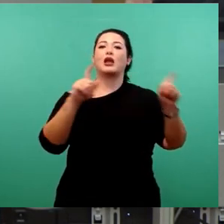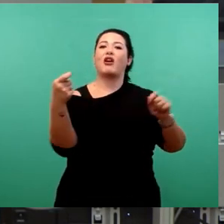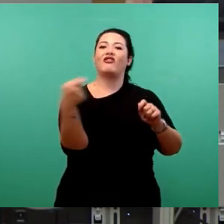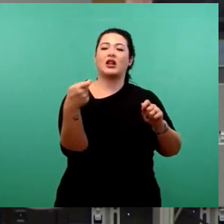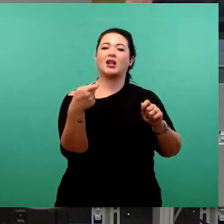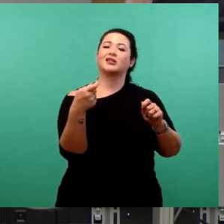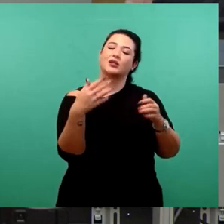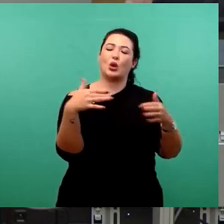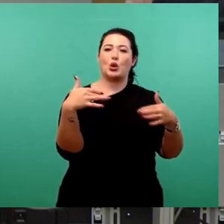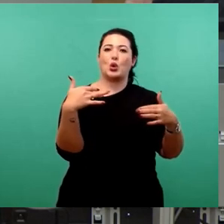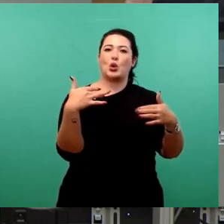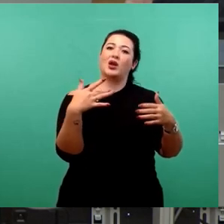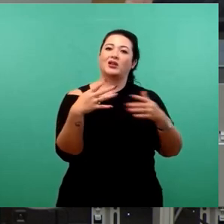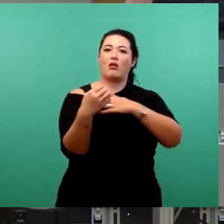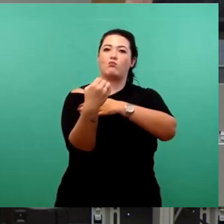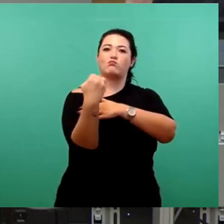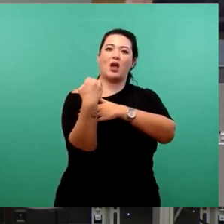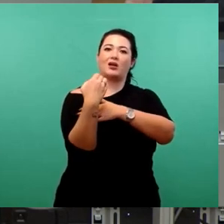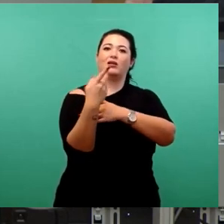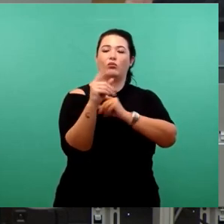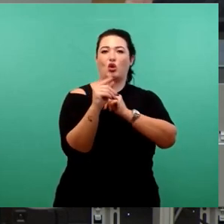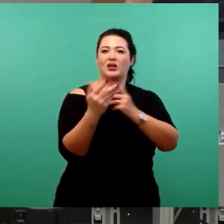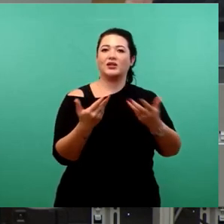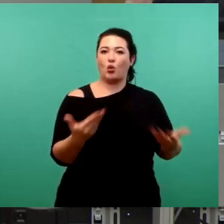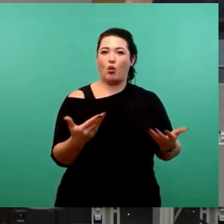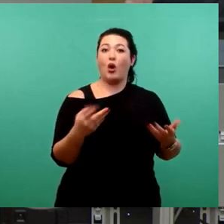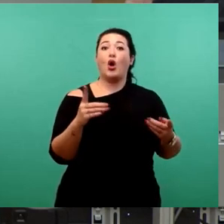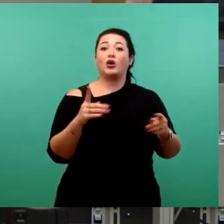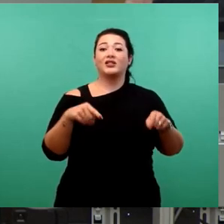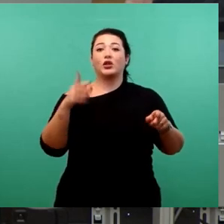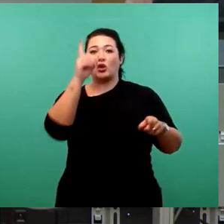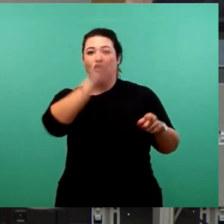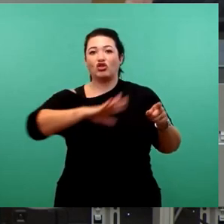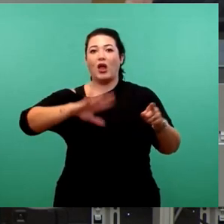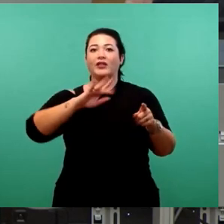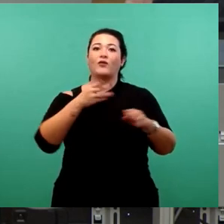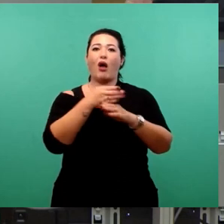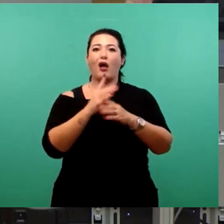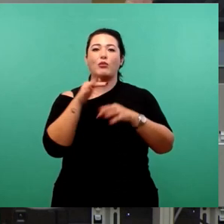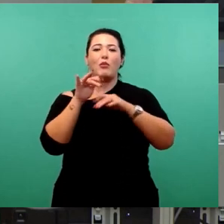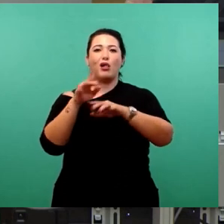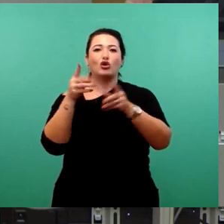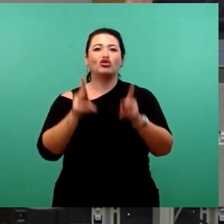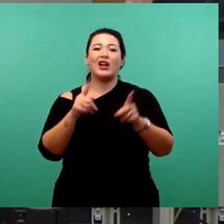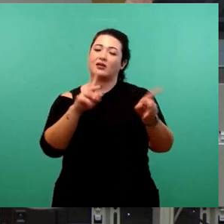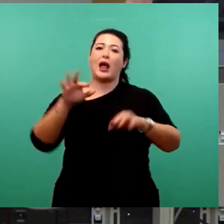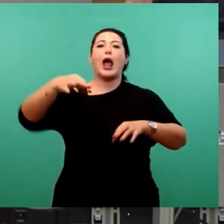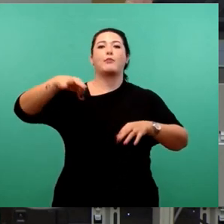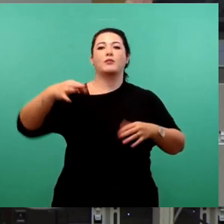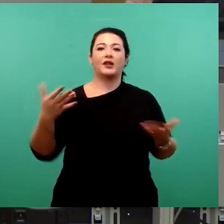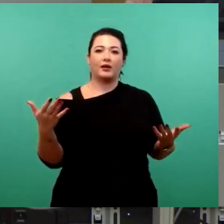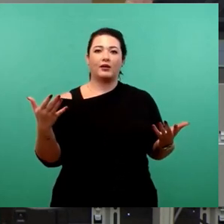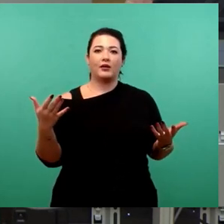gefährliche Machtfülle. Und das ist einmalig in Deutschland für eine halbe Millionenstadt. Das gibt es aus gutem Grund. Anderswo so nicht.